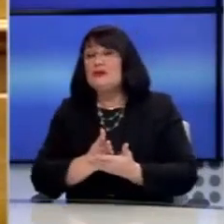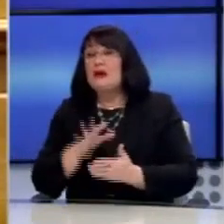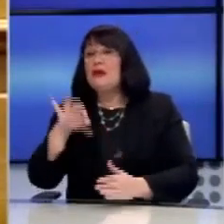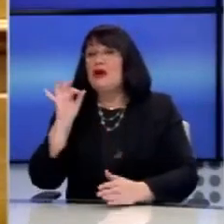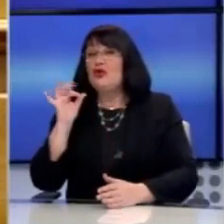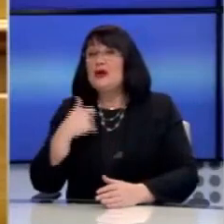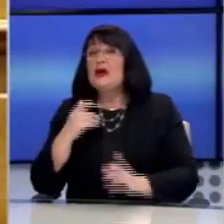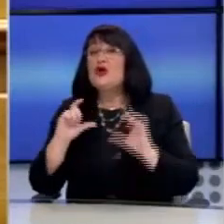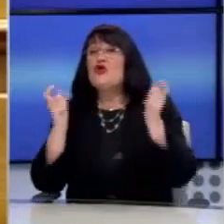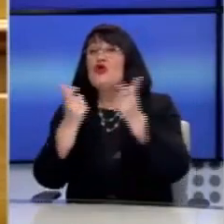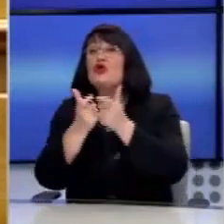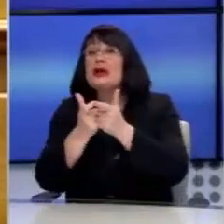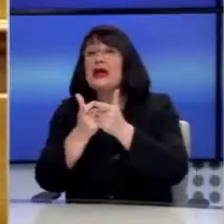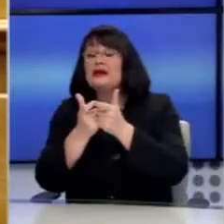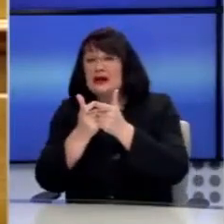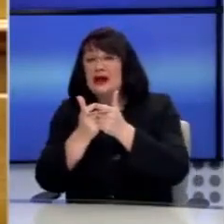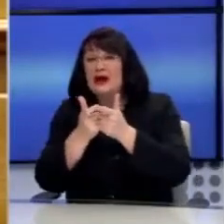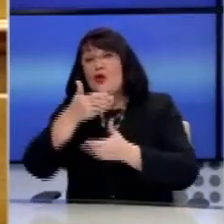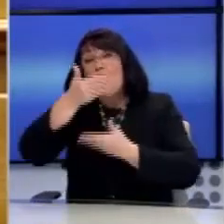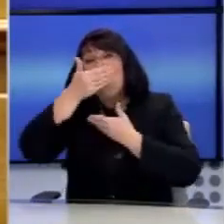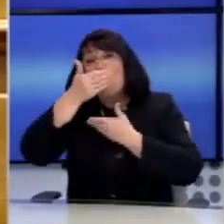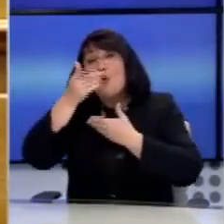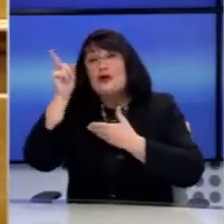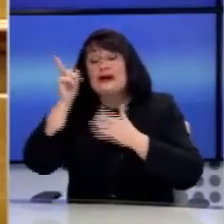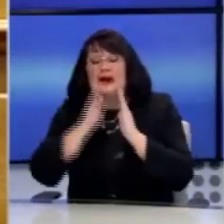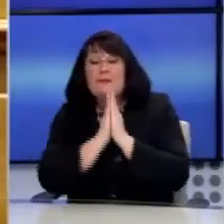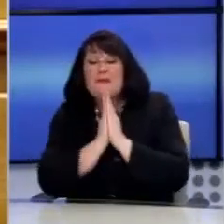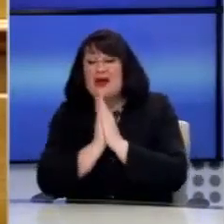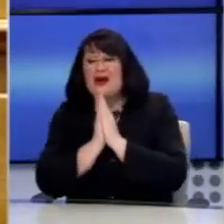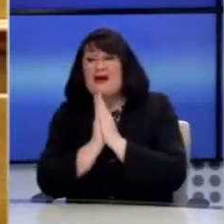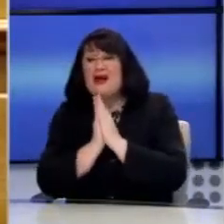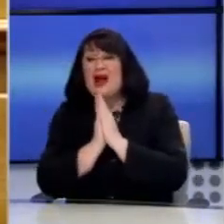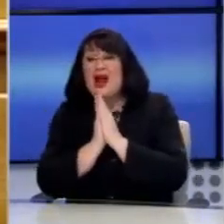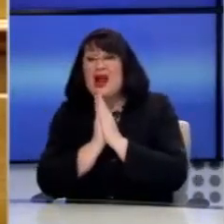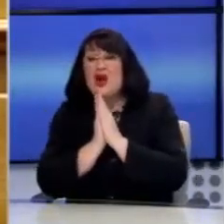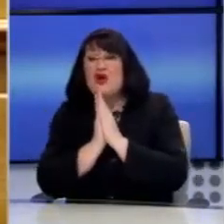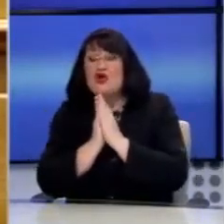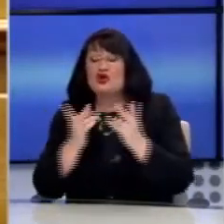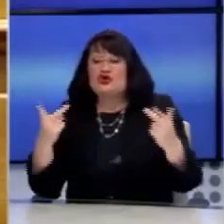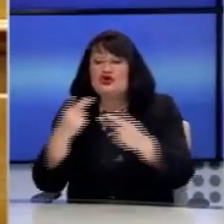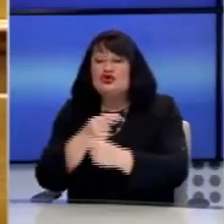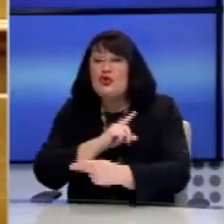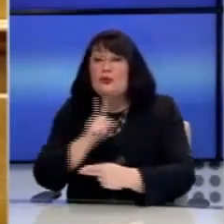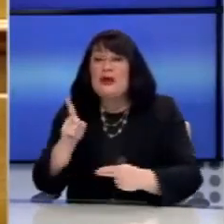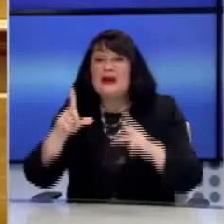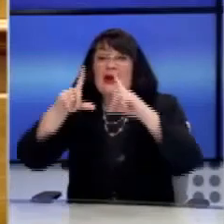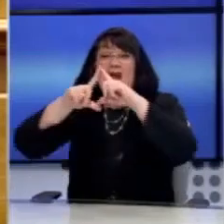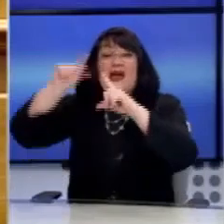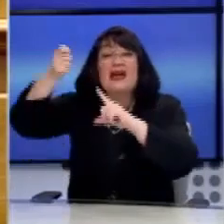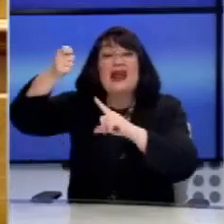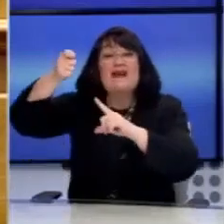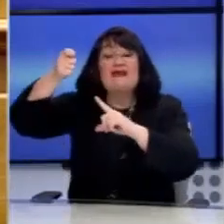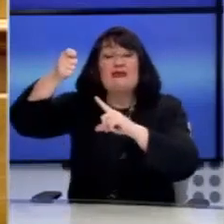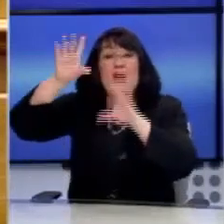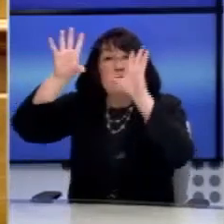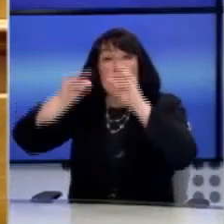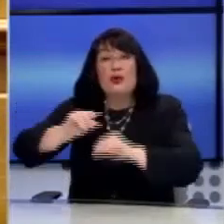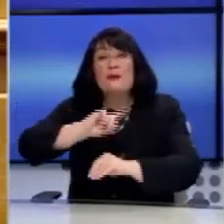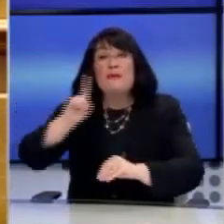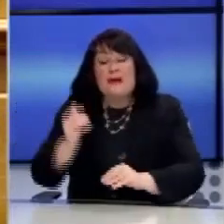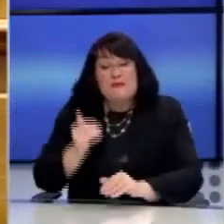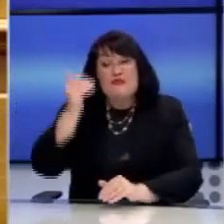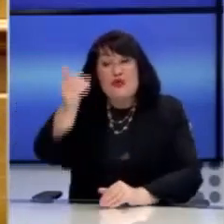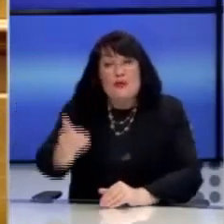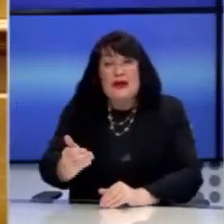Ότι μια οικογένεια στην Κομωτινή παρακαλούσε να γίνει η διακοπή του ρεύματος λίγο αργότερα,